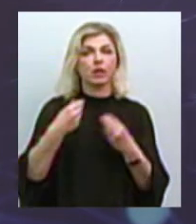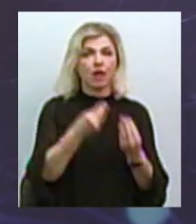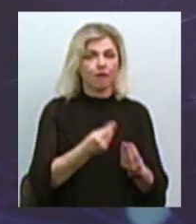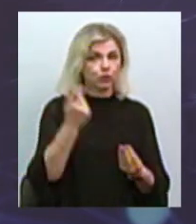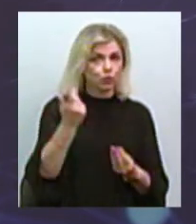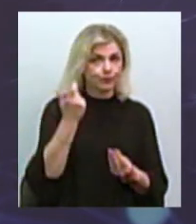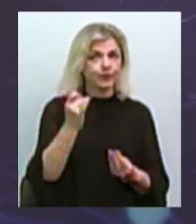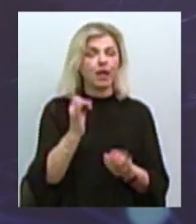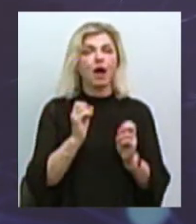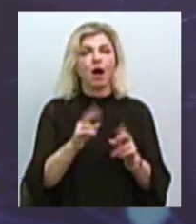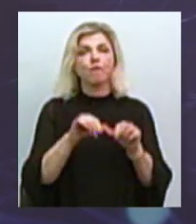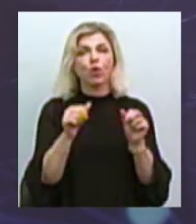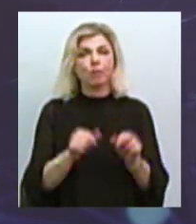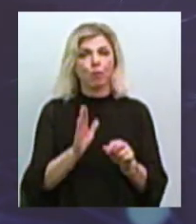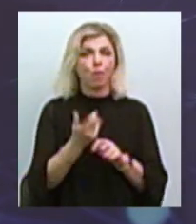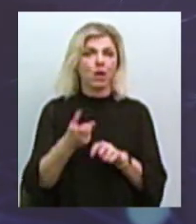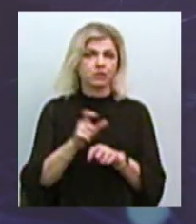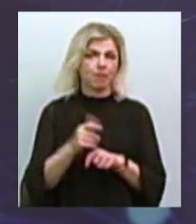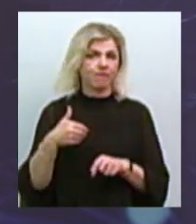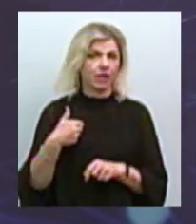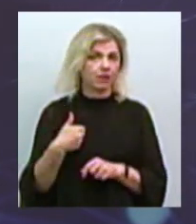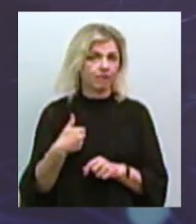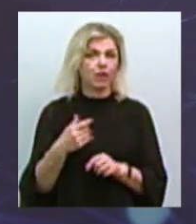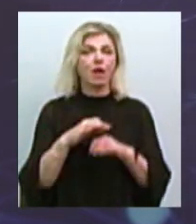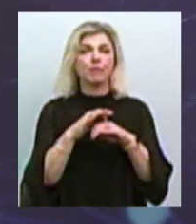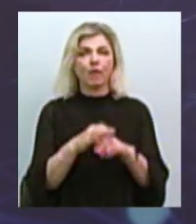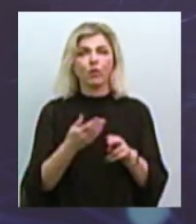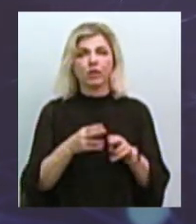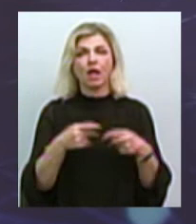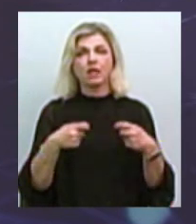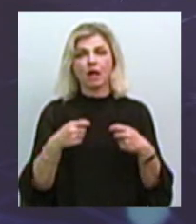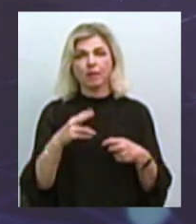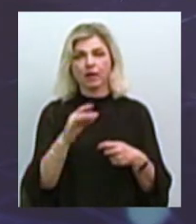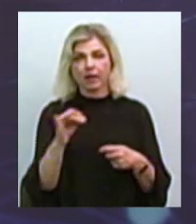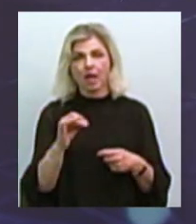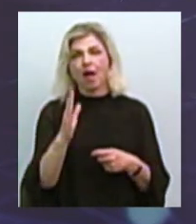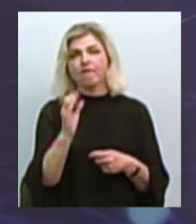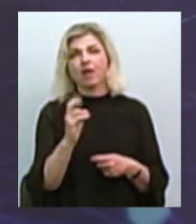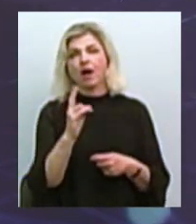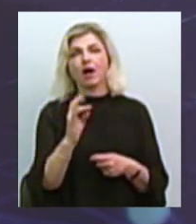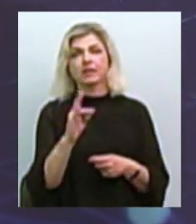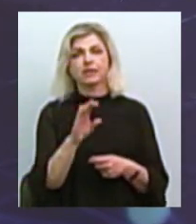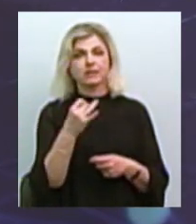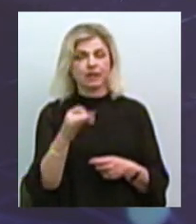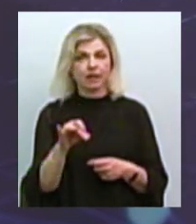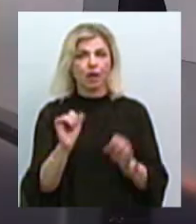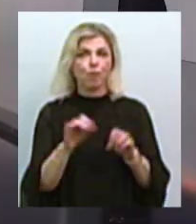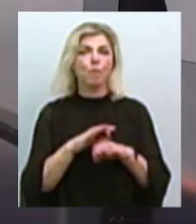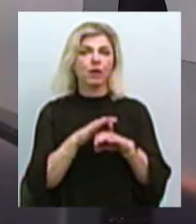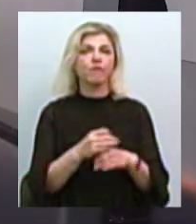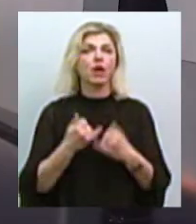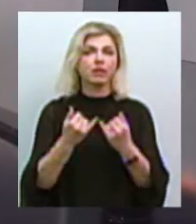форматі вона буде максимально ефективна. І ми проводимо ці ярмарки вакансій. Вони можуть бути проведені як для одного